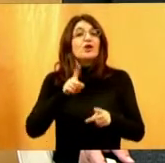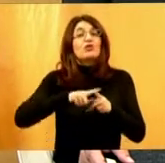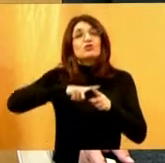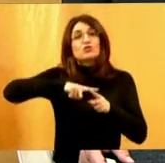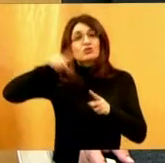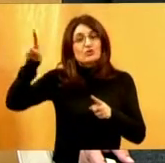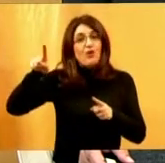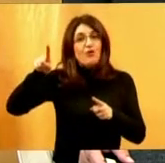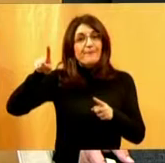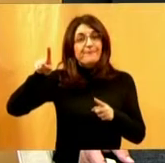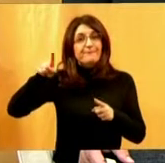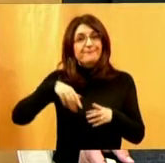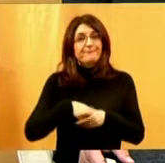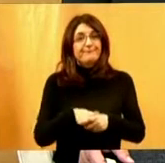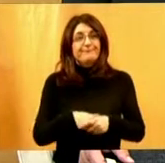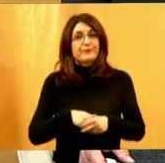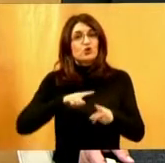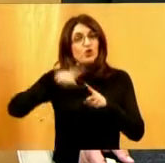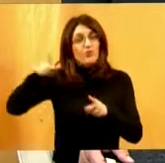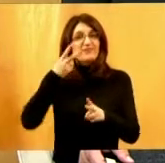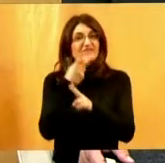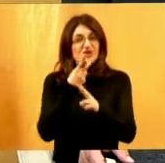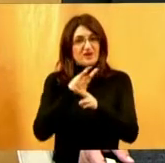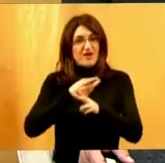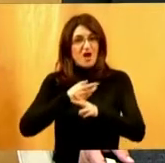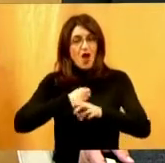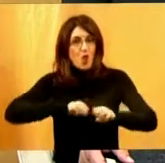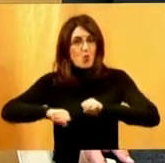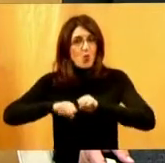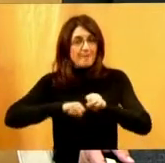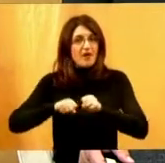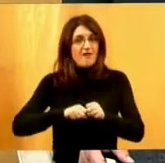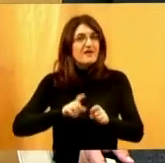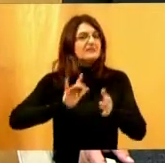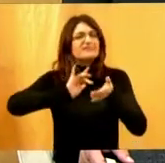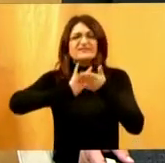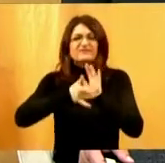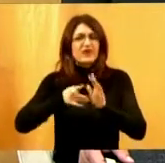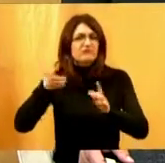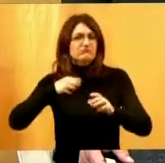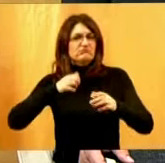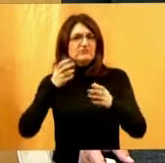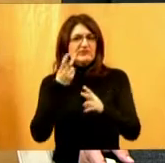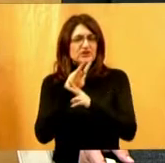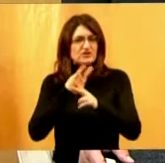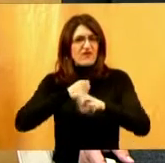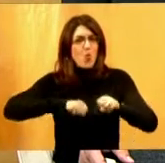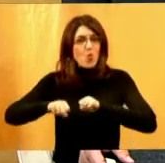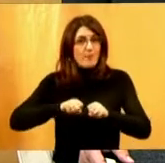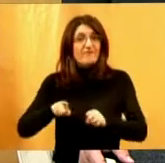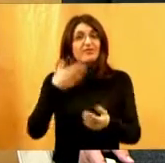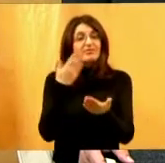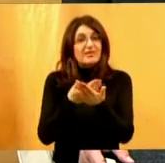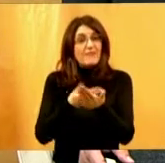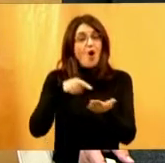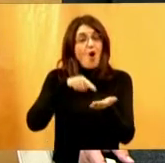do državne uprave, svih resora državne uprave, da na temelju